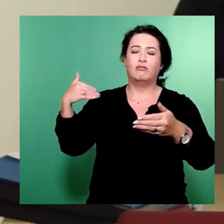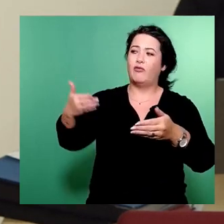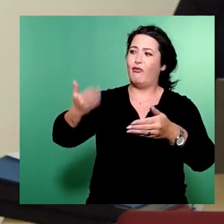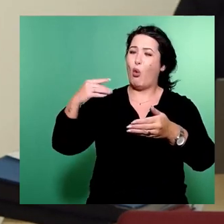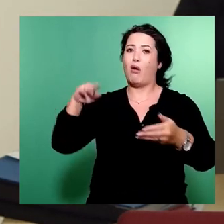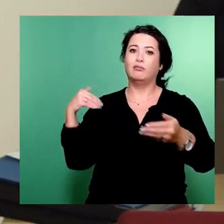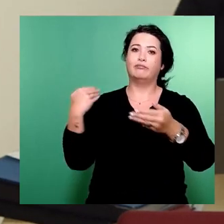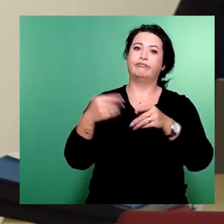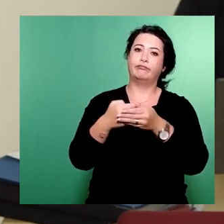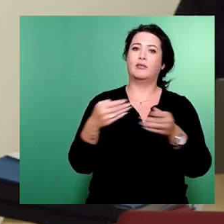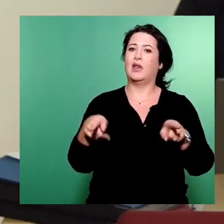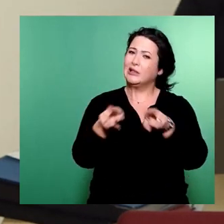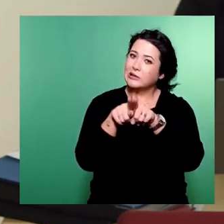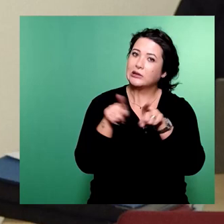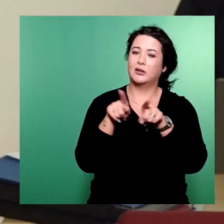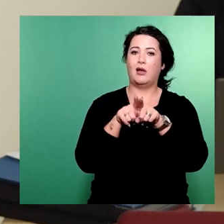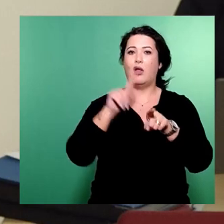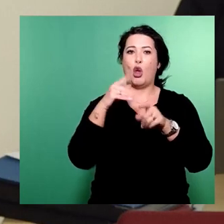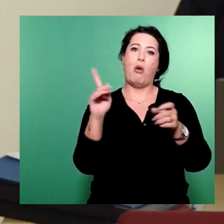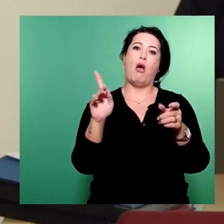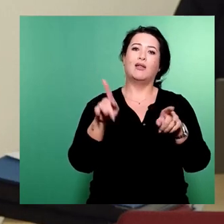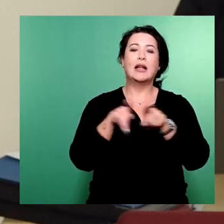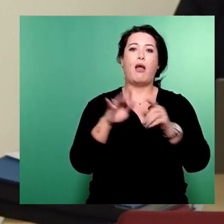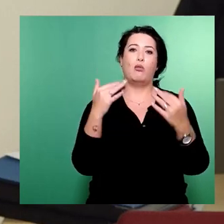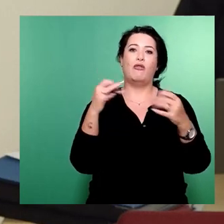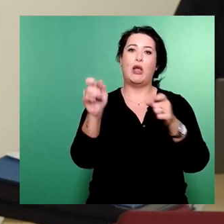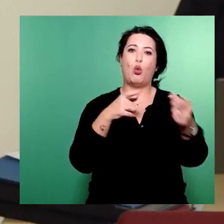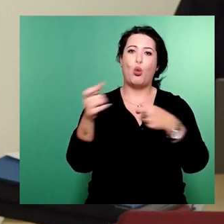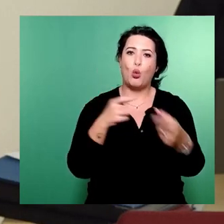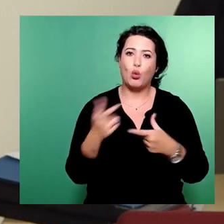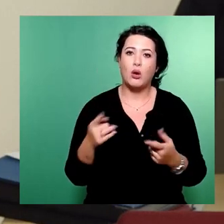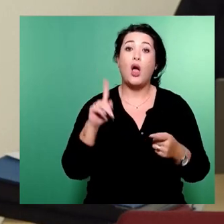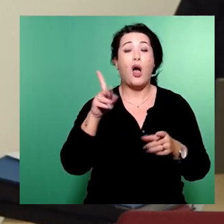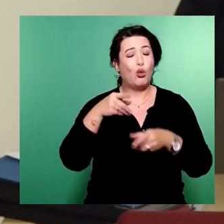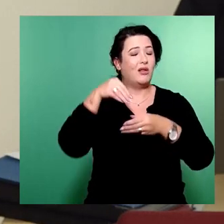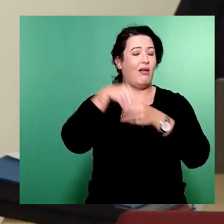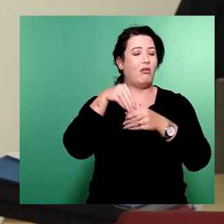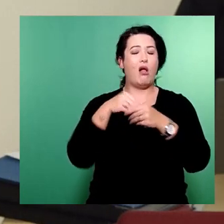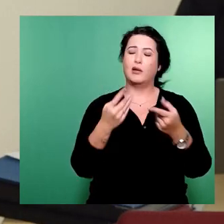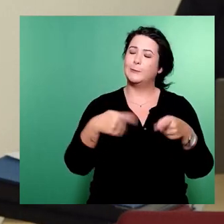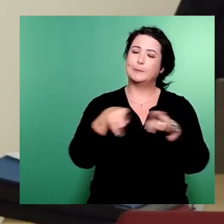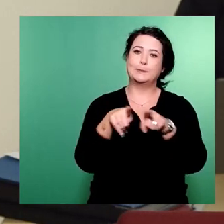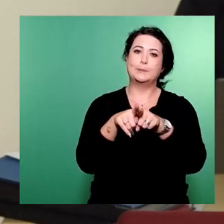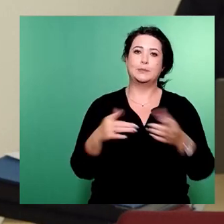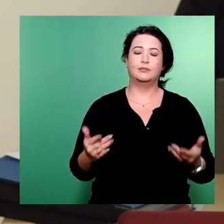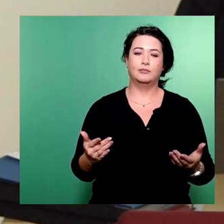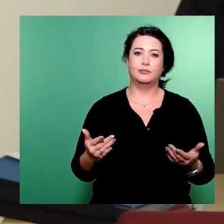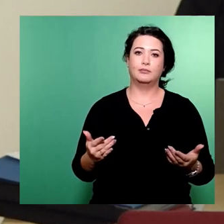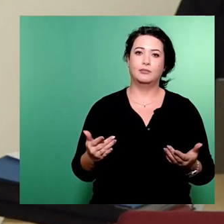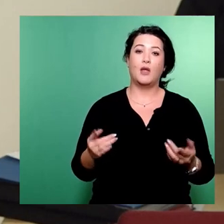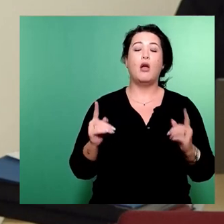jetzt nochmal eine Stellungnahme abgegeben und im Wesentlichen auch zu den gleichen Inhalten. Es ist aber so, dass sich jetzt sozusagen